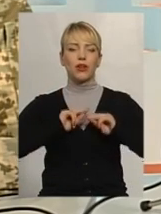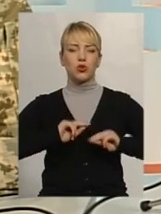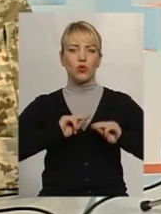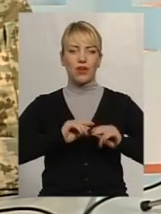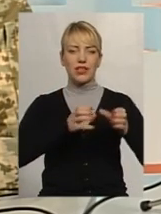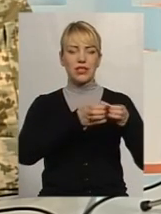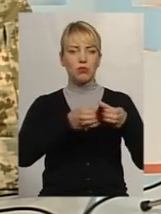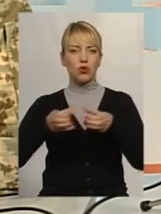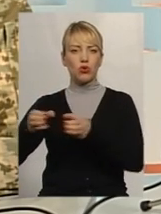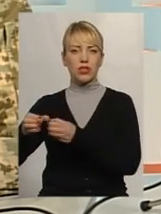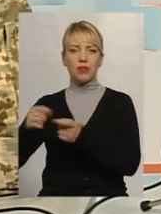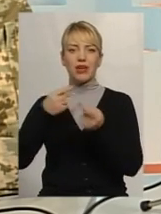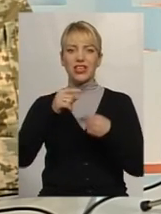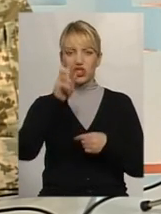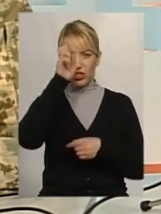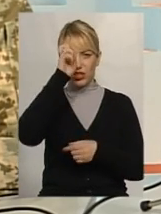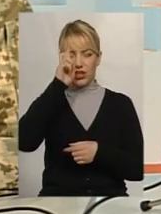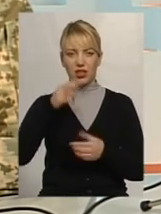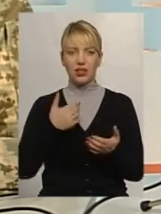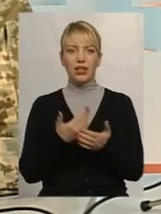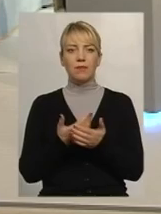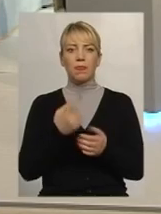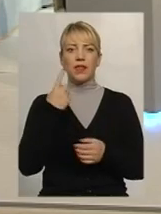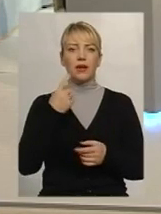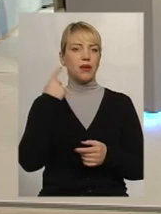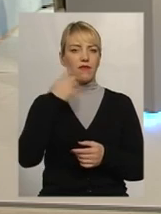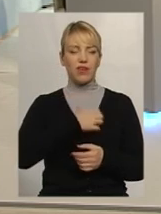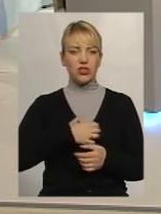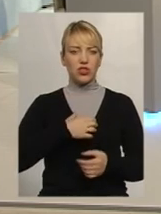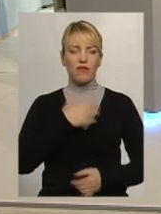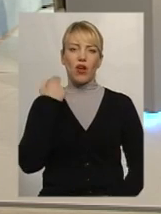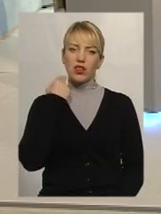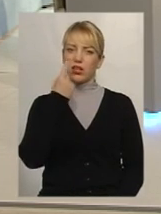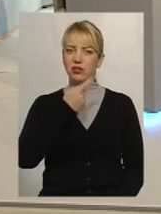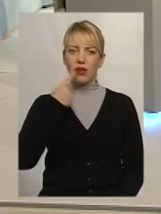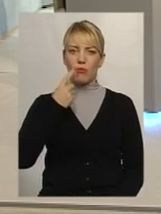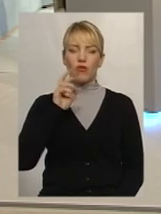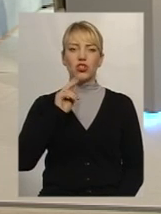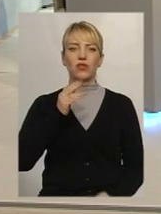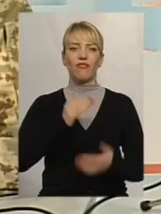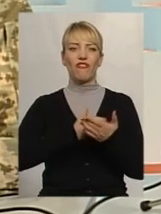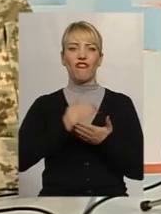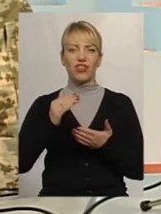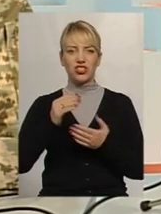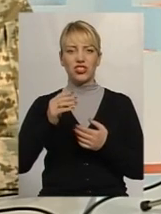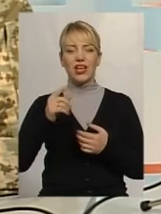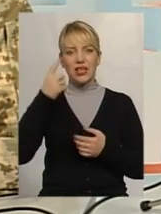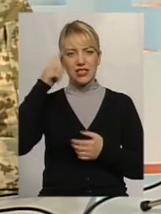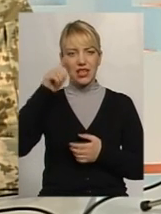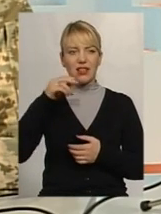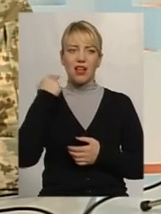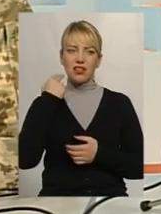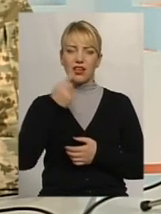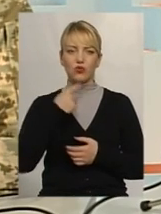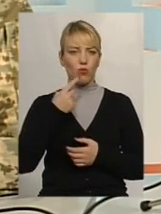Тому, якби такі головні стандарти, вважаються, це і англійська мова, і чим вище звання військового, тим краще потрібно знати англійську мову.